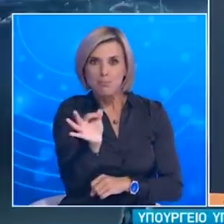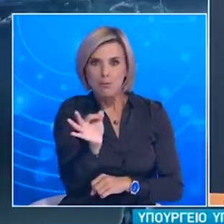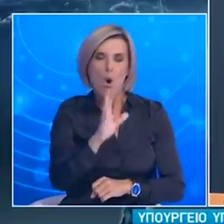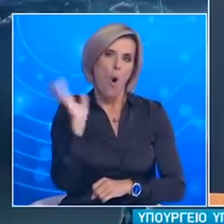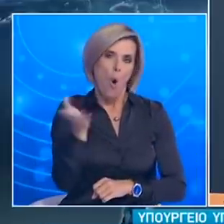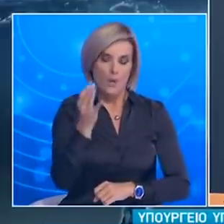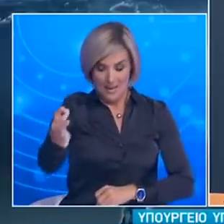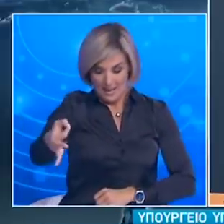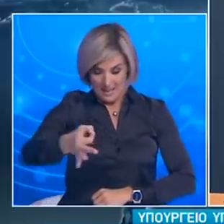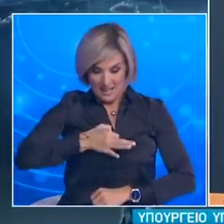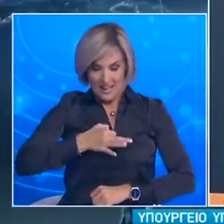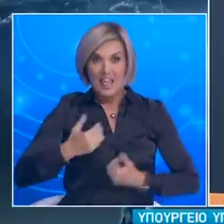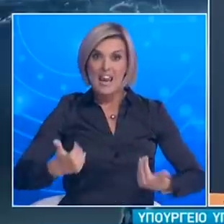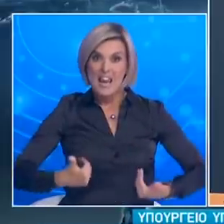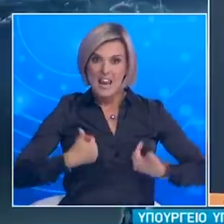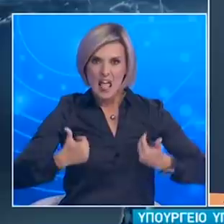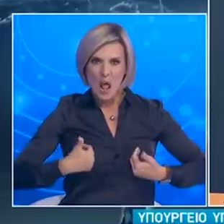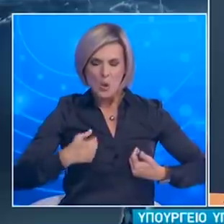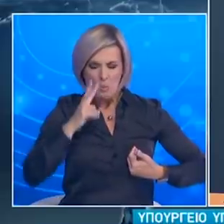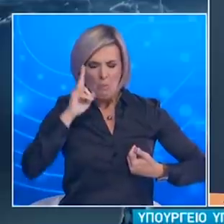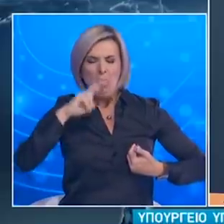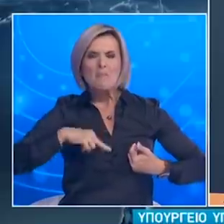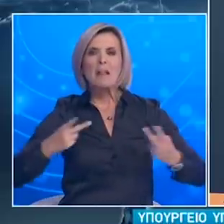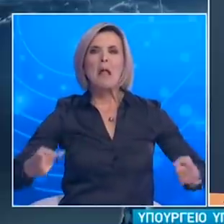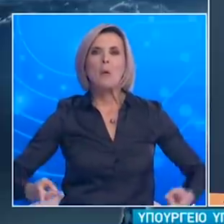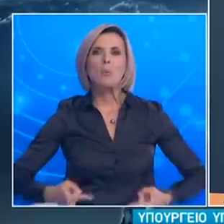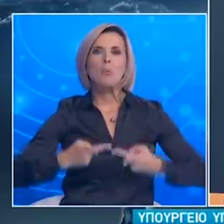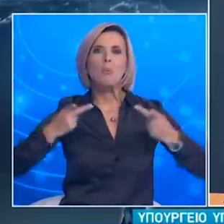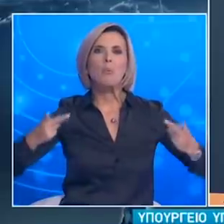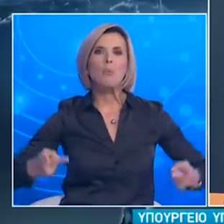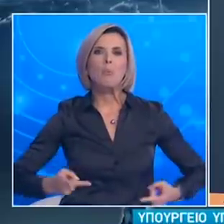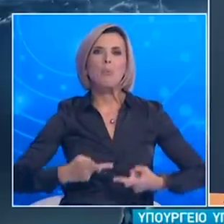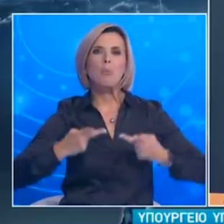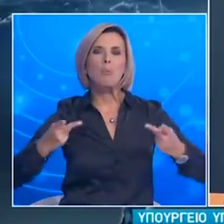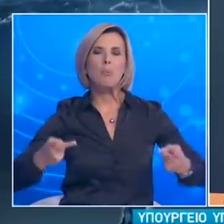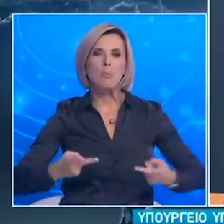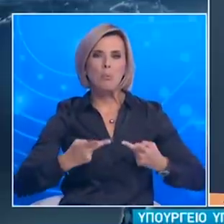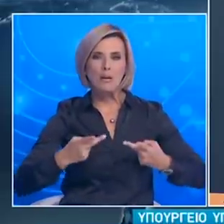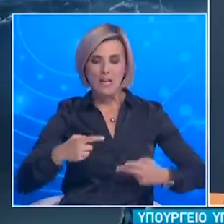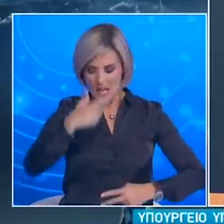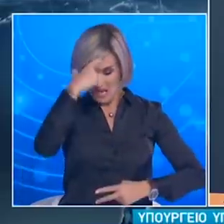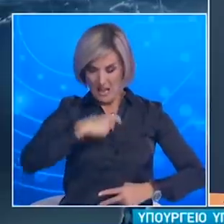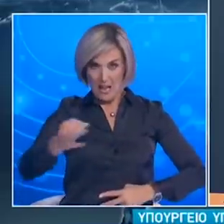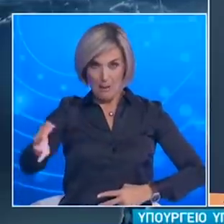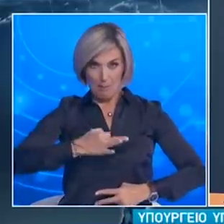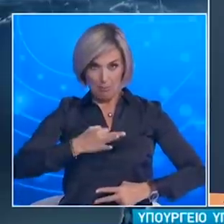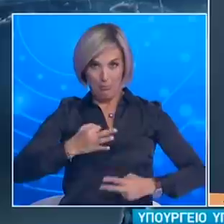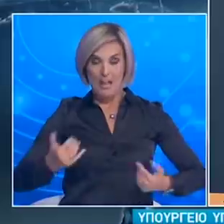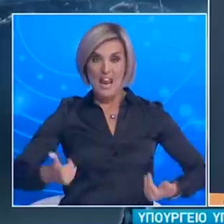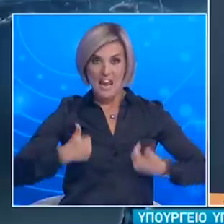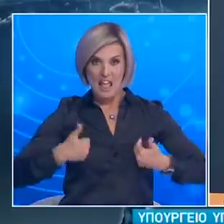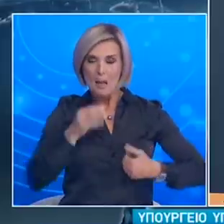συμπτώματα με συνέπεια να παραμένουν αδιάγνωστοι και οι μεταδόσεις από τους νέους να είναι σχεδόν αδύνατον να ειχνηλατηθούν.